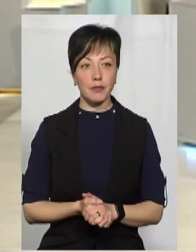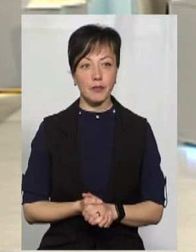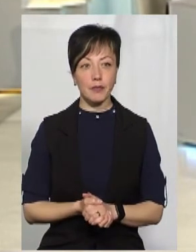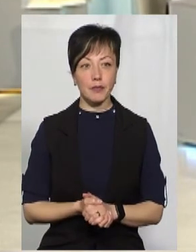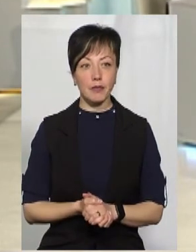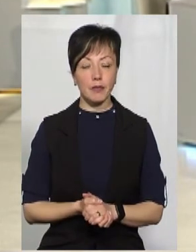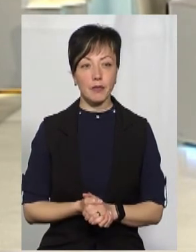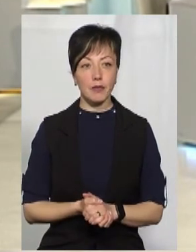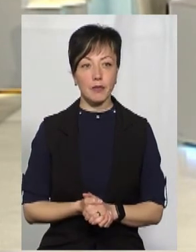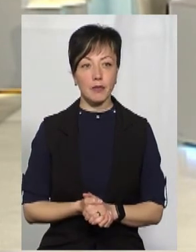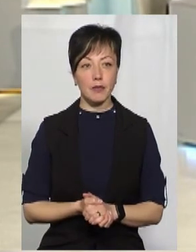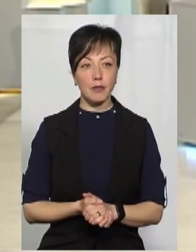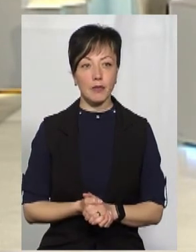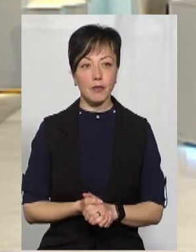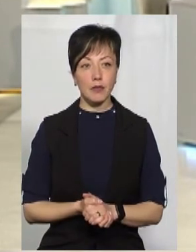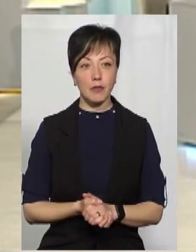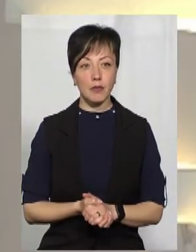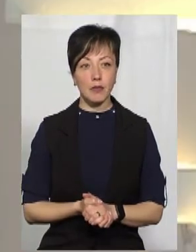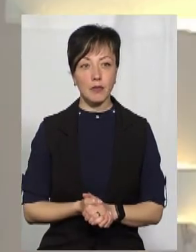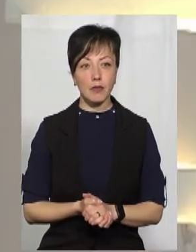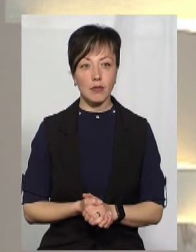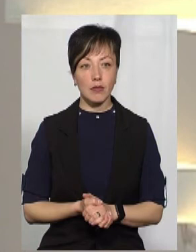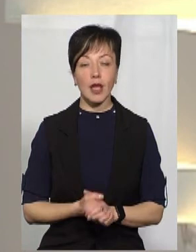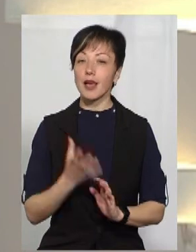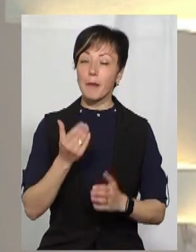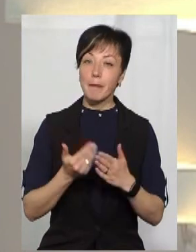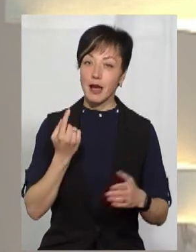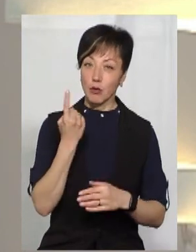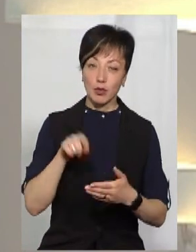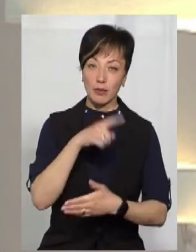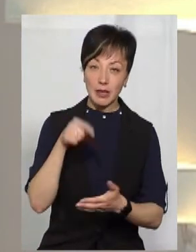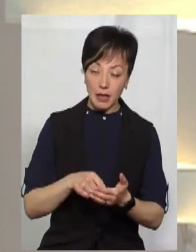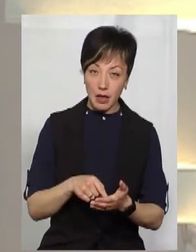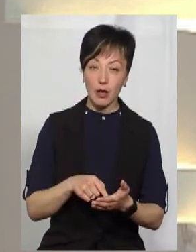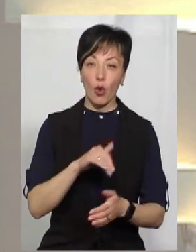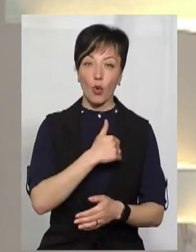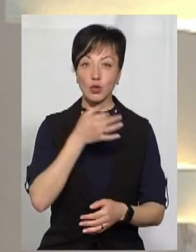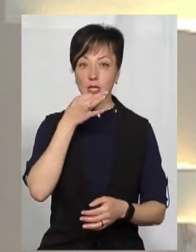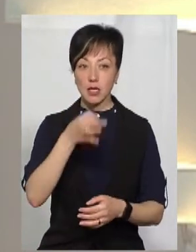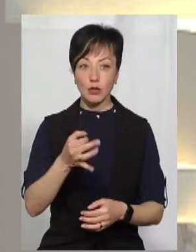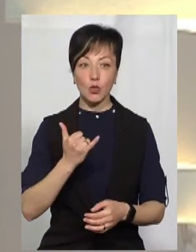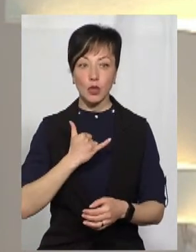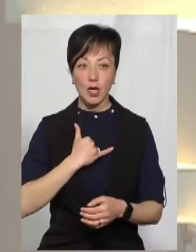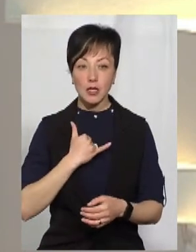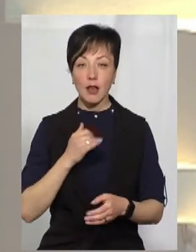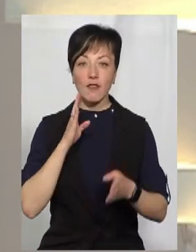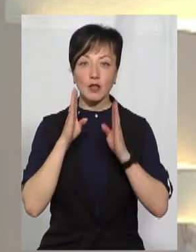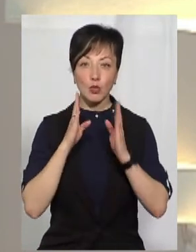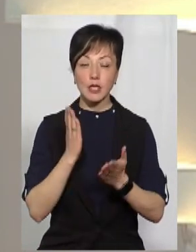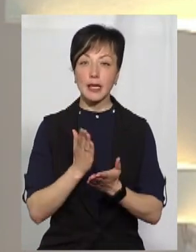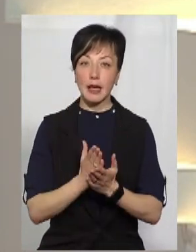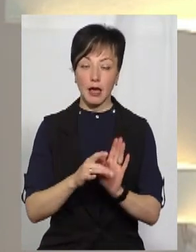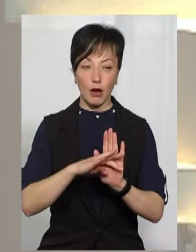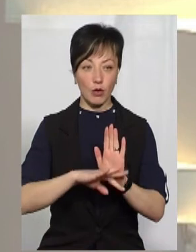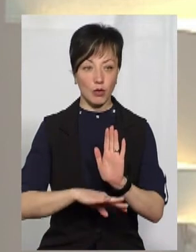Перш ніж задати вам ще одне запитання, хочу сказати, що у нас у Фейсбуці